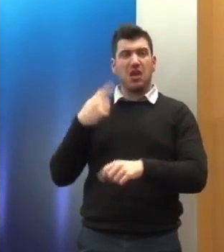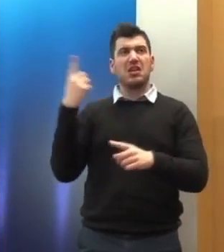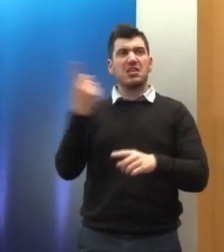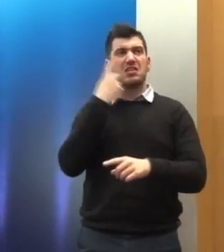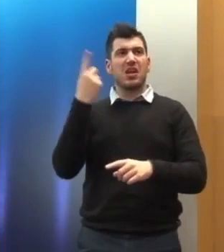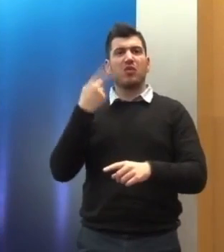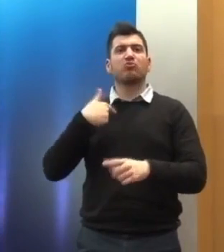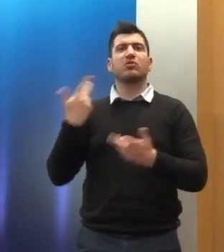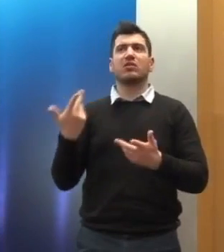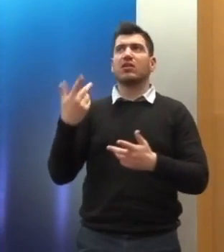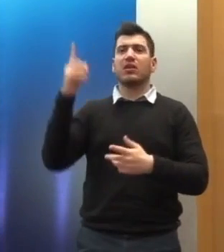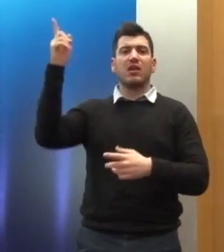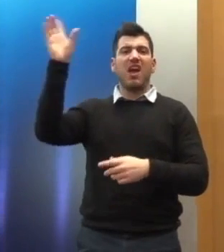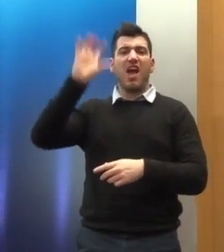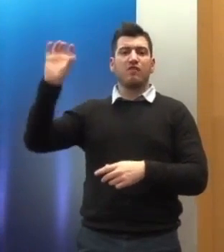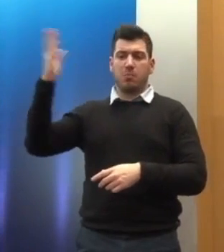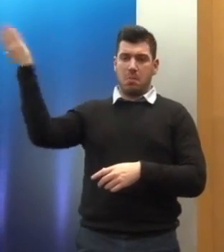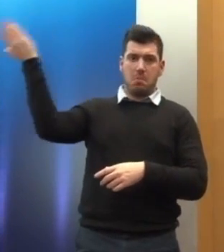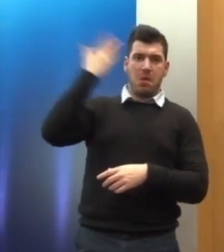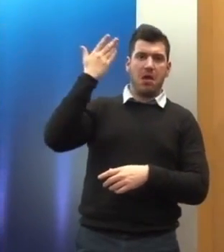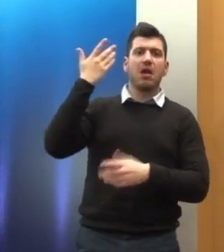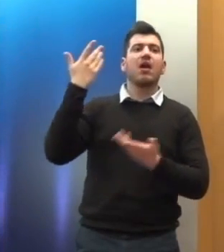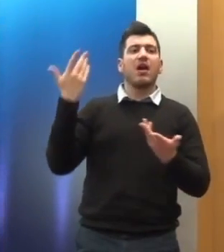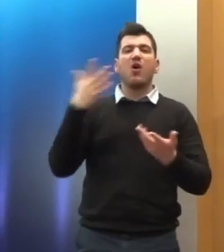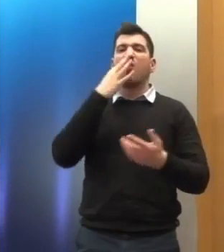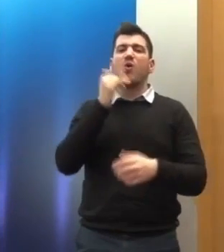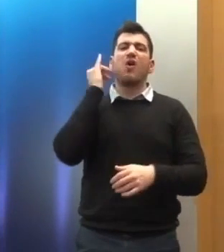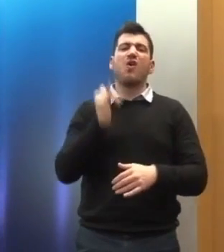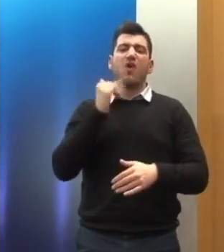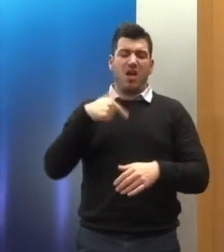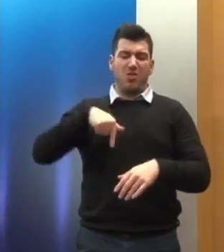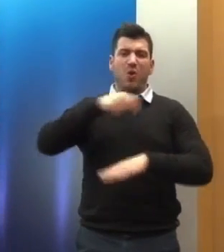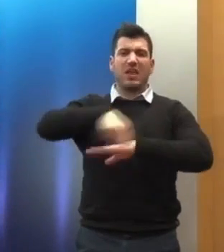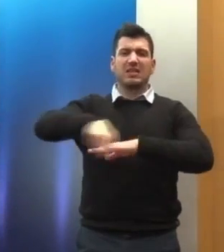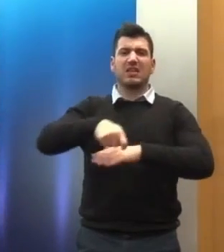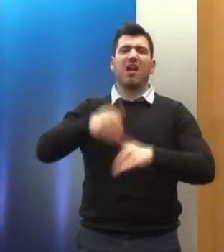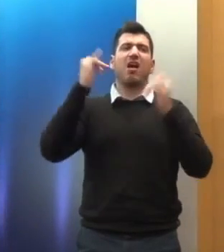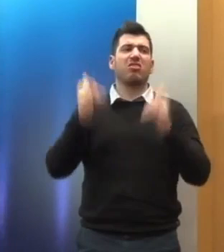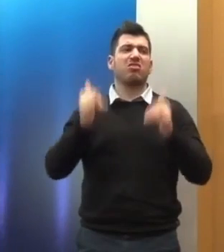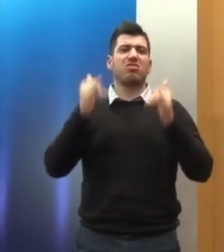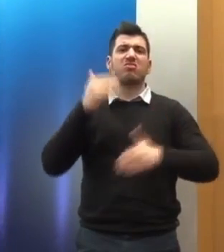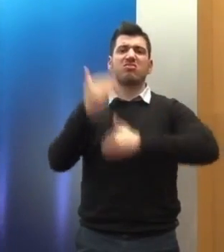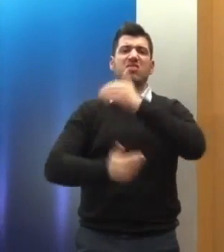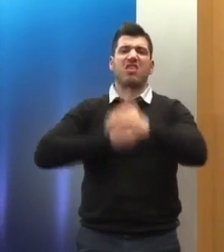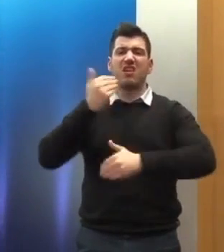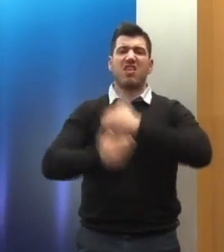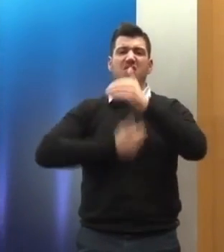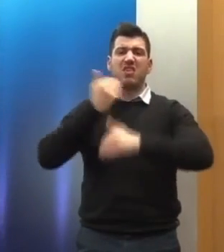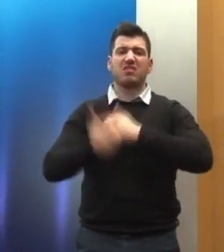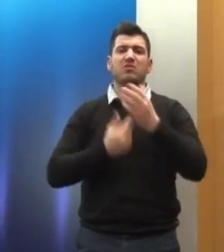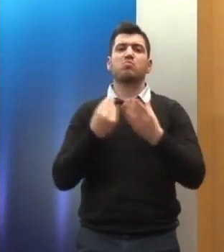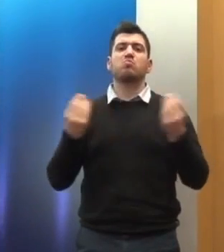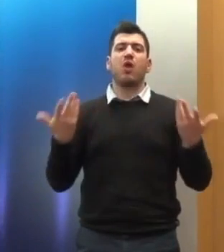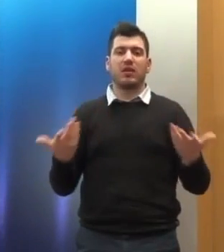αποφάσεων για τη χώρα μας αφορούσαν διάρκεια διαδικασιών. Έχουν υιοθετηθεί ένδικα βοηθήματα για τη διάρκεια των διαδικασιών μετά από τρεις